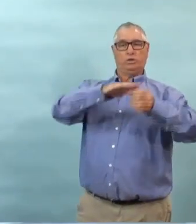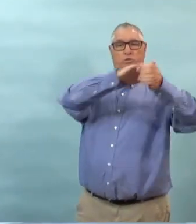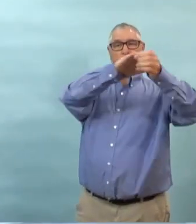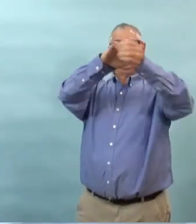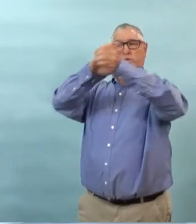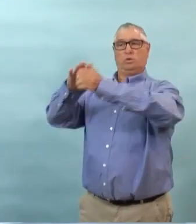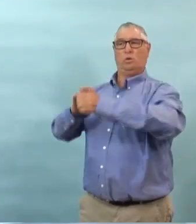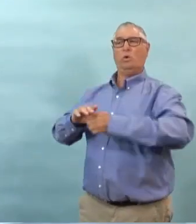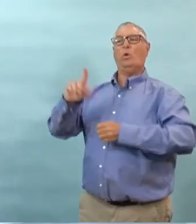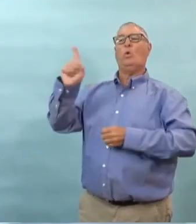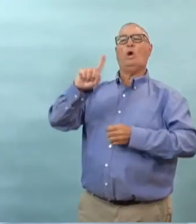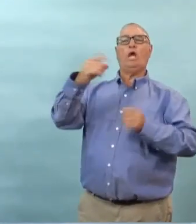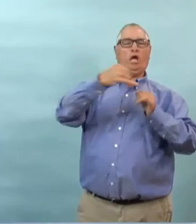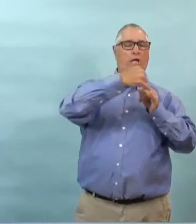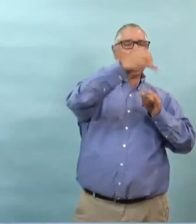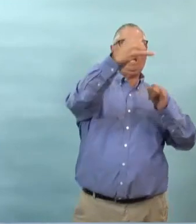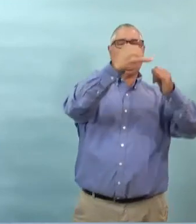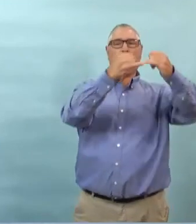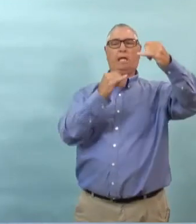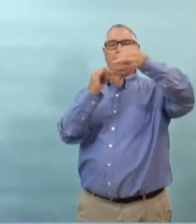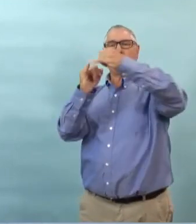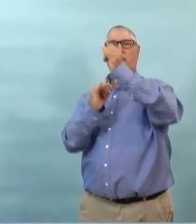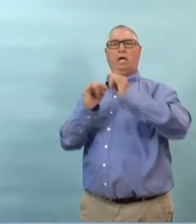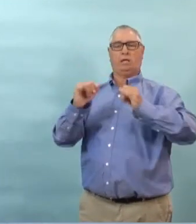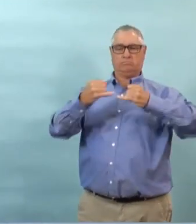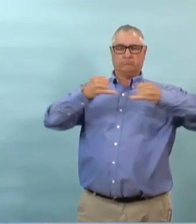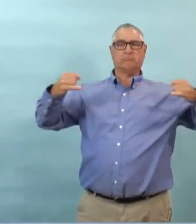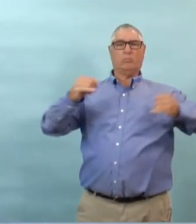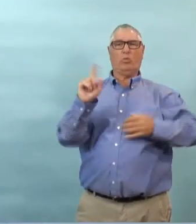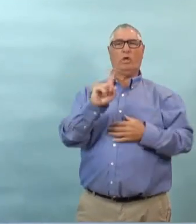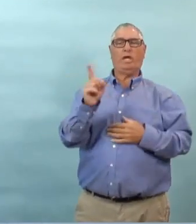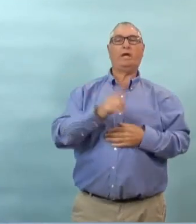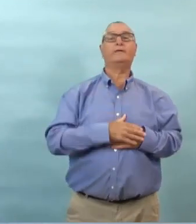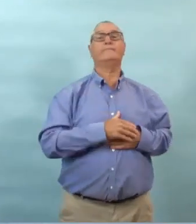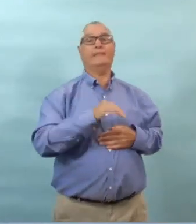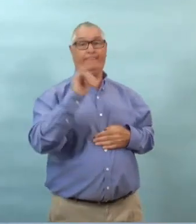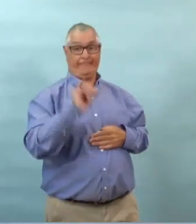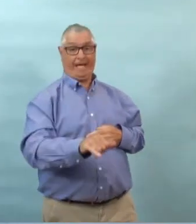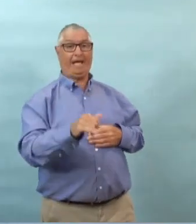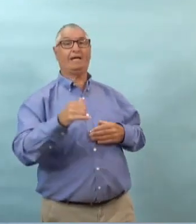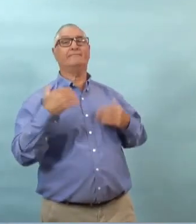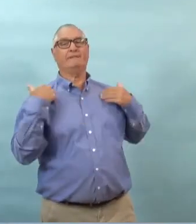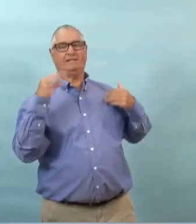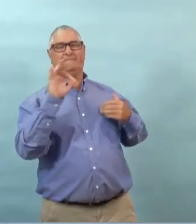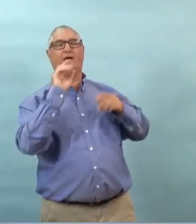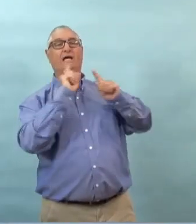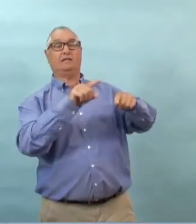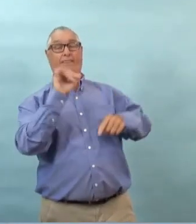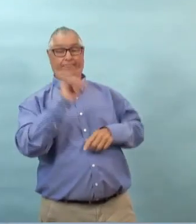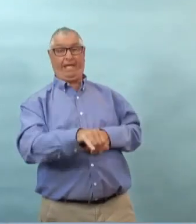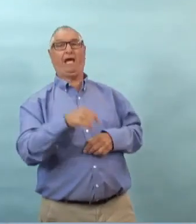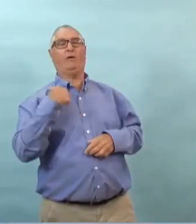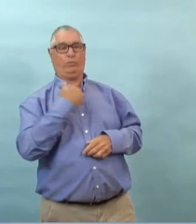liées à la pandémie sur la base des régions non ça ce sont les questions qu'il nous faut discuter